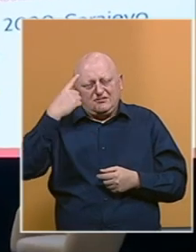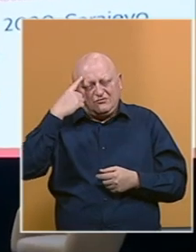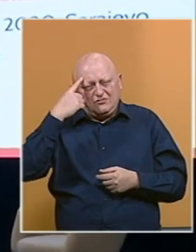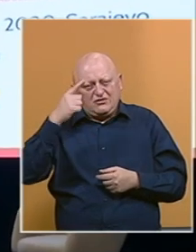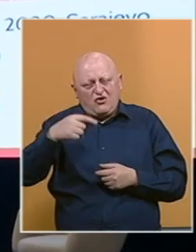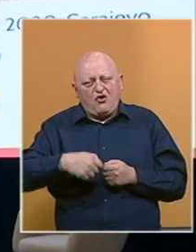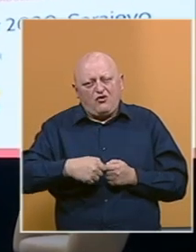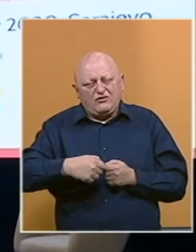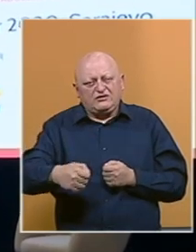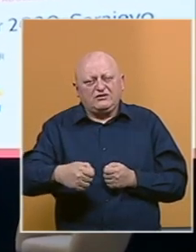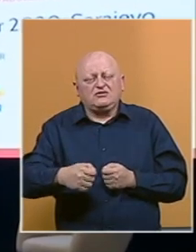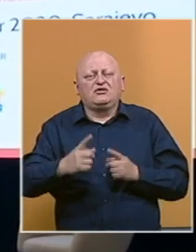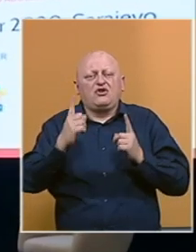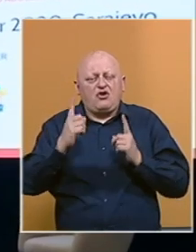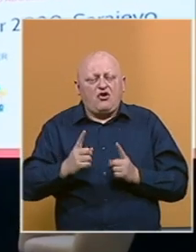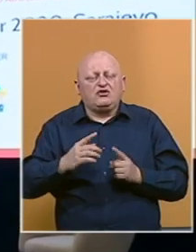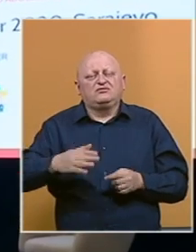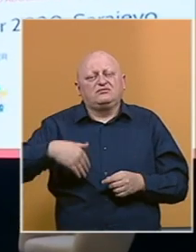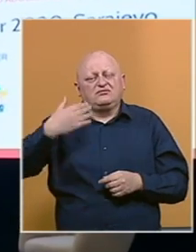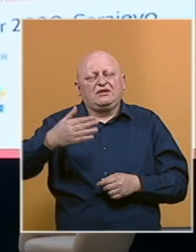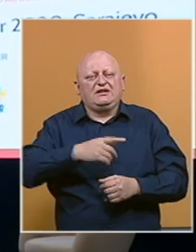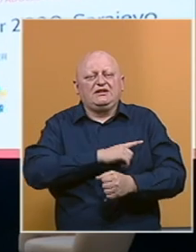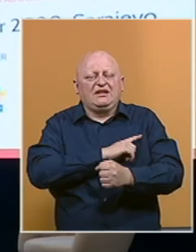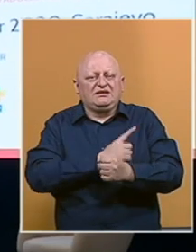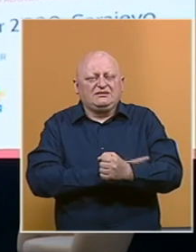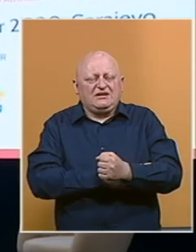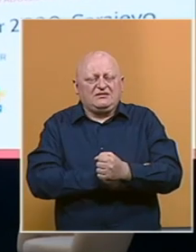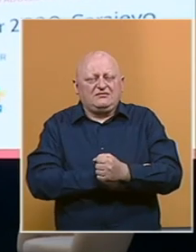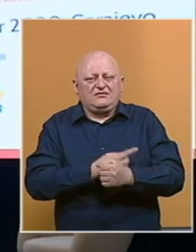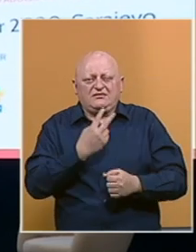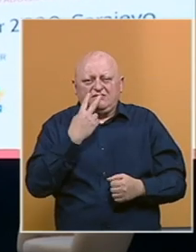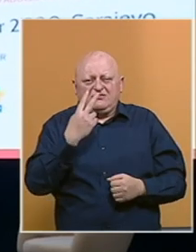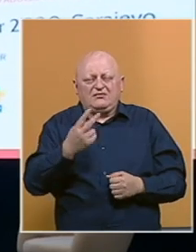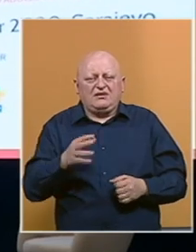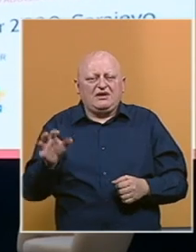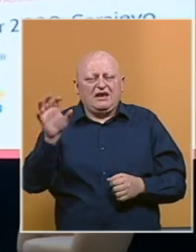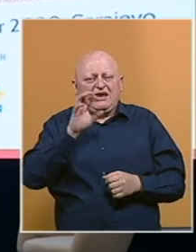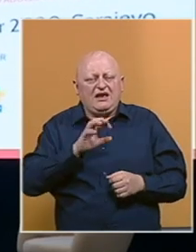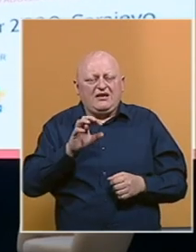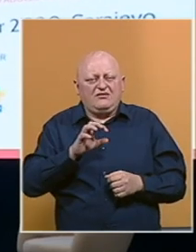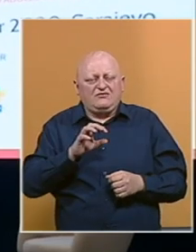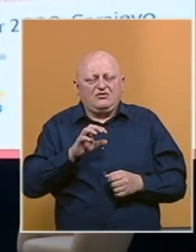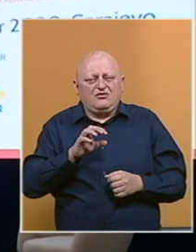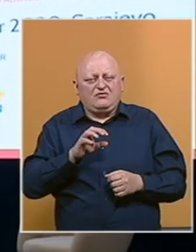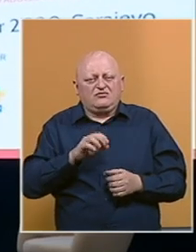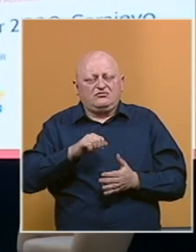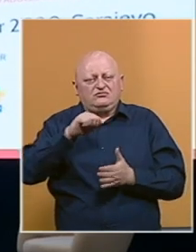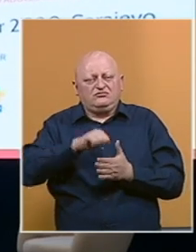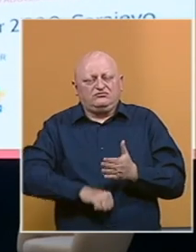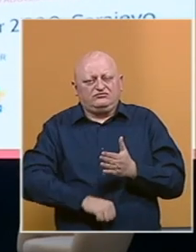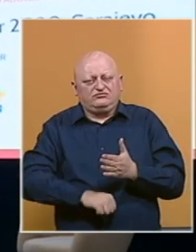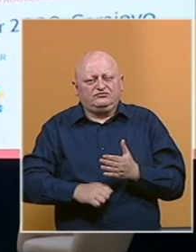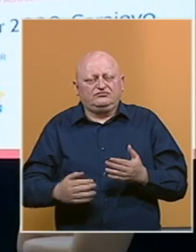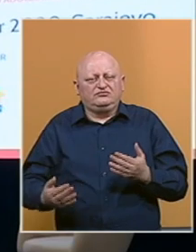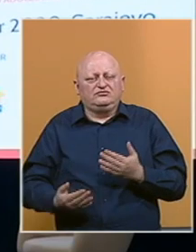da će ove mjere najvjerovatnije ostati dalje i na snazi. Vidimo da i Evropa je restriktivna